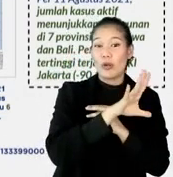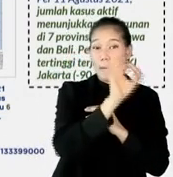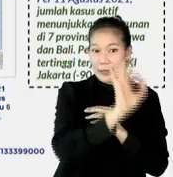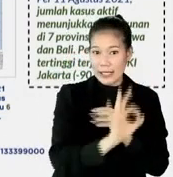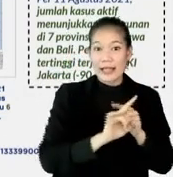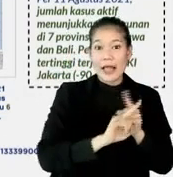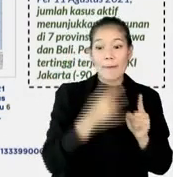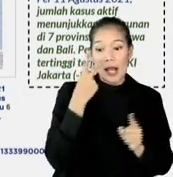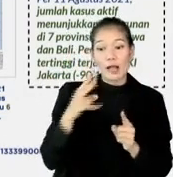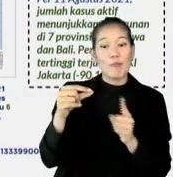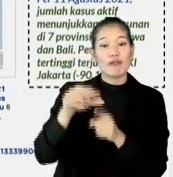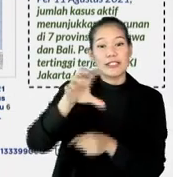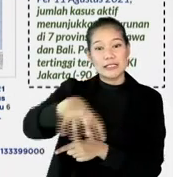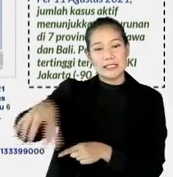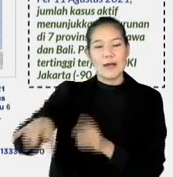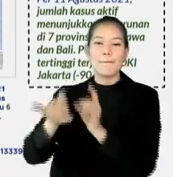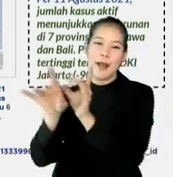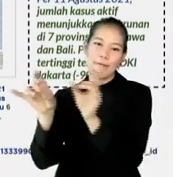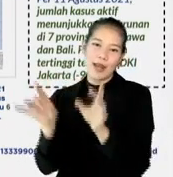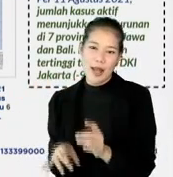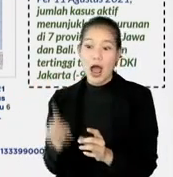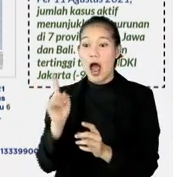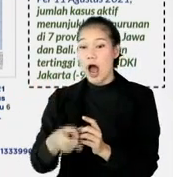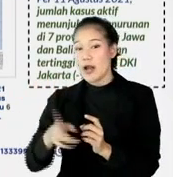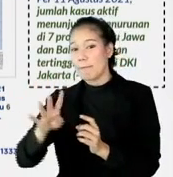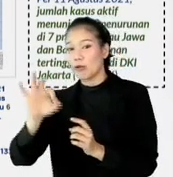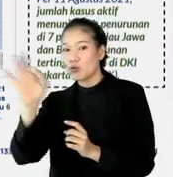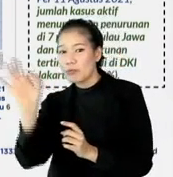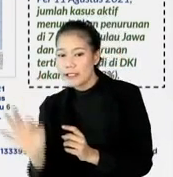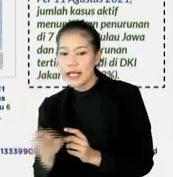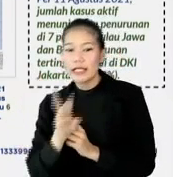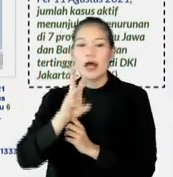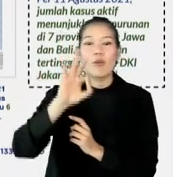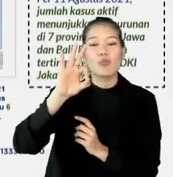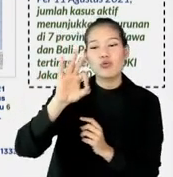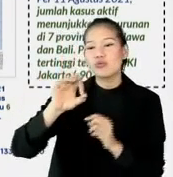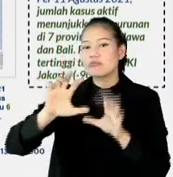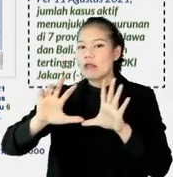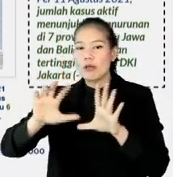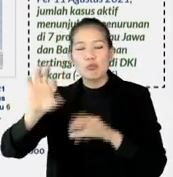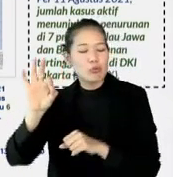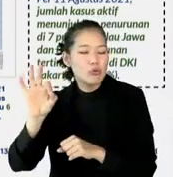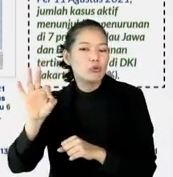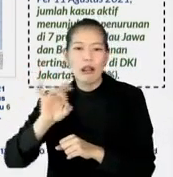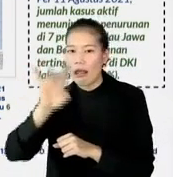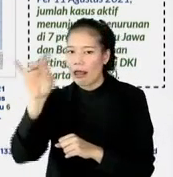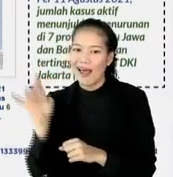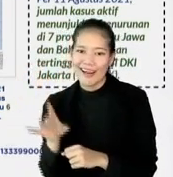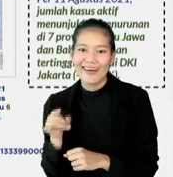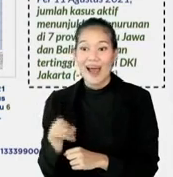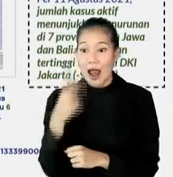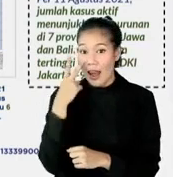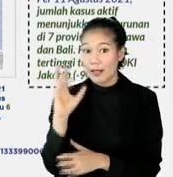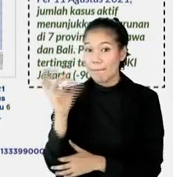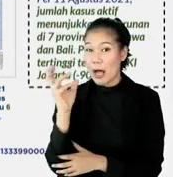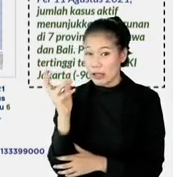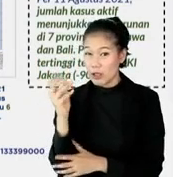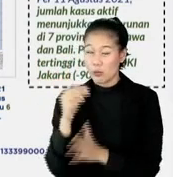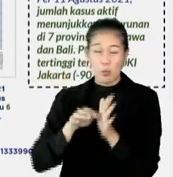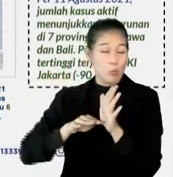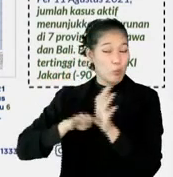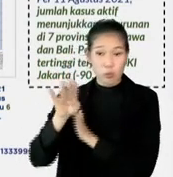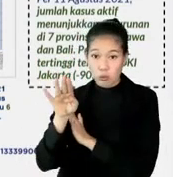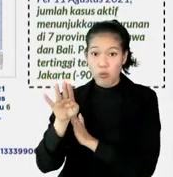setiap provinsi ini beda-beda. Ada yang sudah bisa sampai ke 40, 30, 90. Nah, kalau kita lihat di sini, Banten juga tinggi.